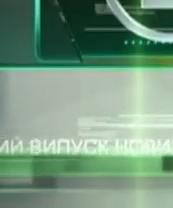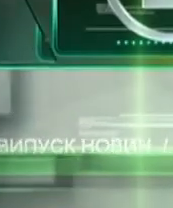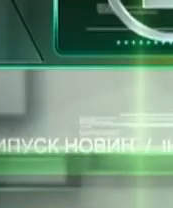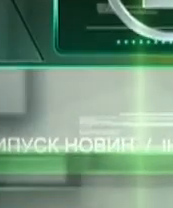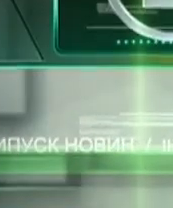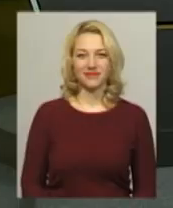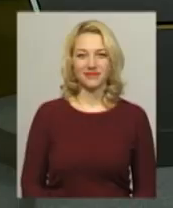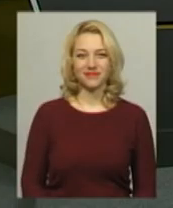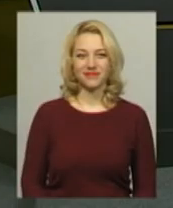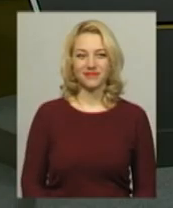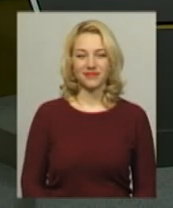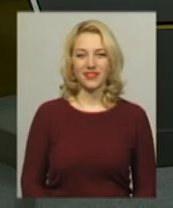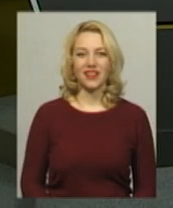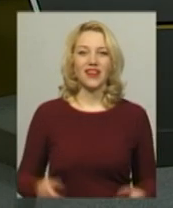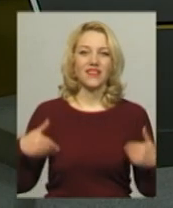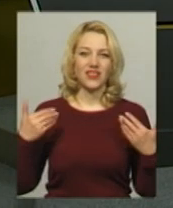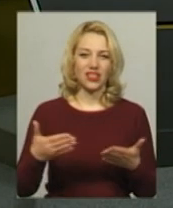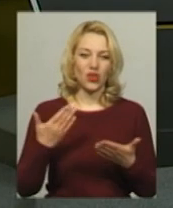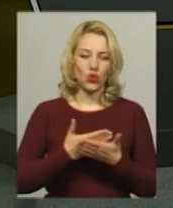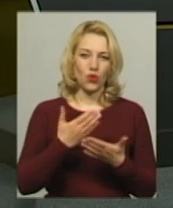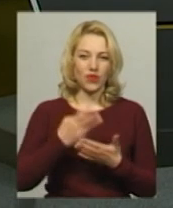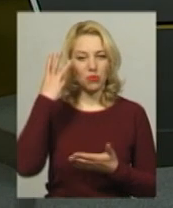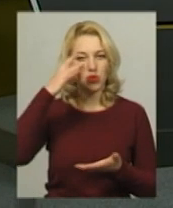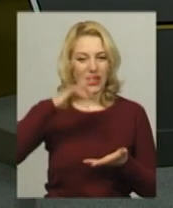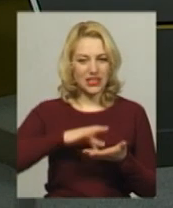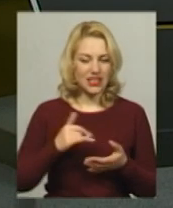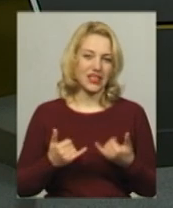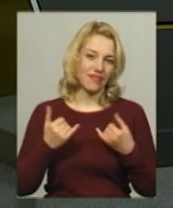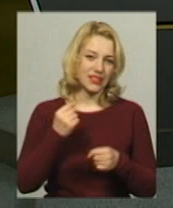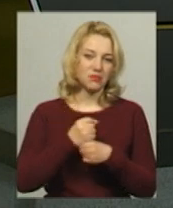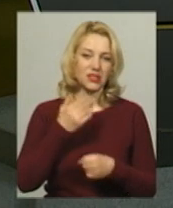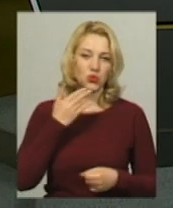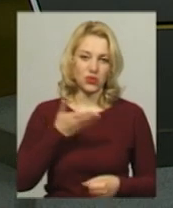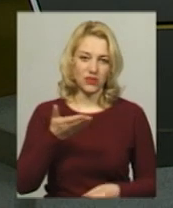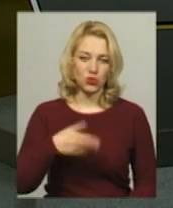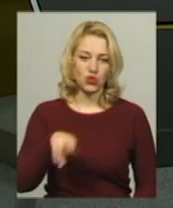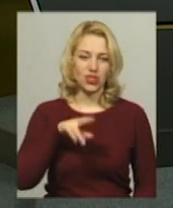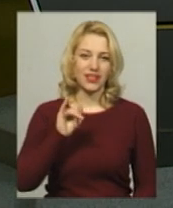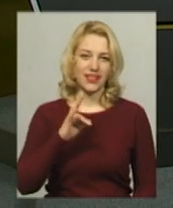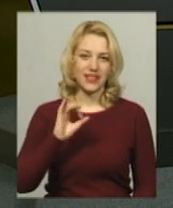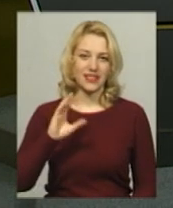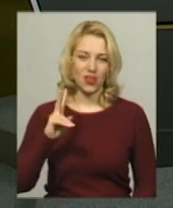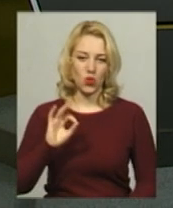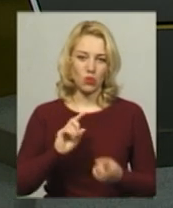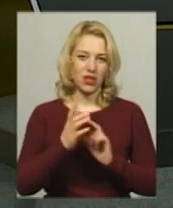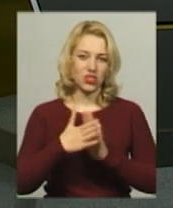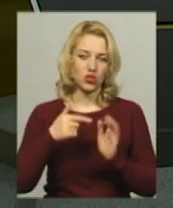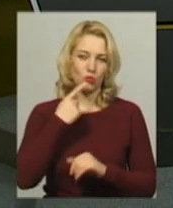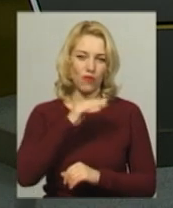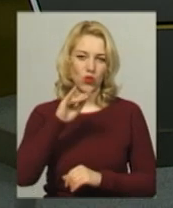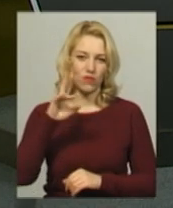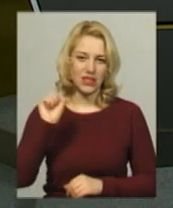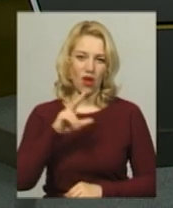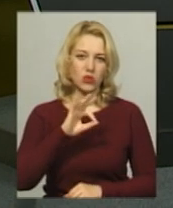Музика Вітаю, новини в ефірі Поділля Центр. У студії для вас працюють ведуча Дарина Денисенко, перехватно-жестову мову